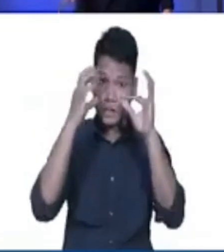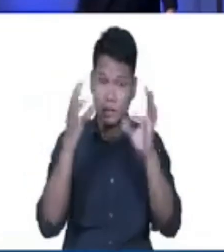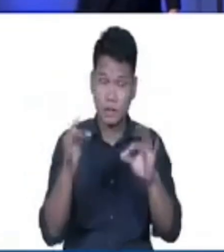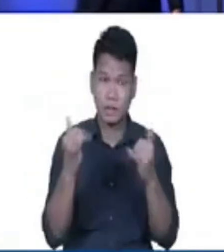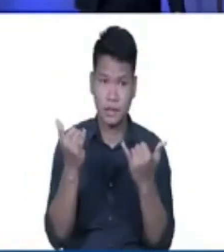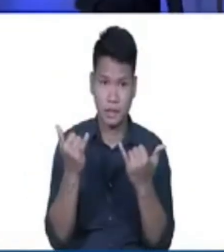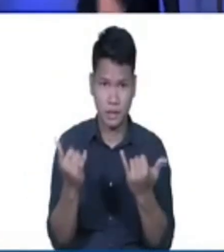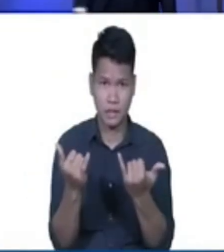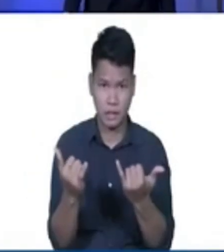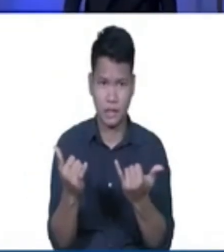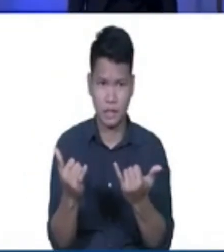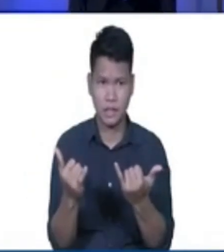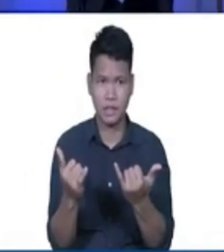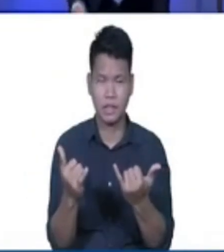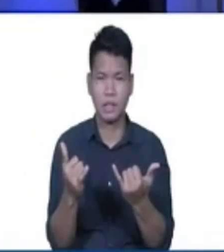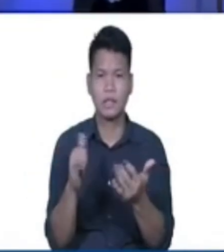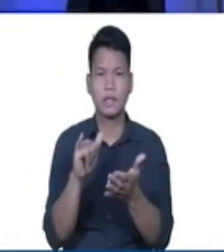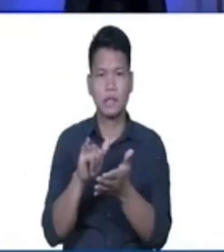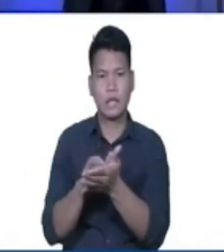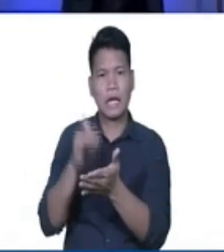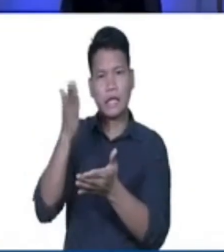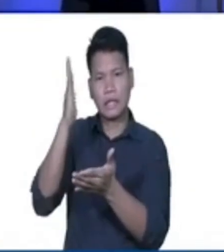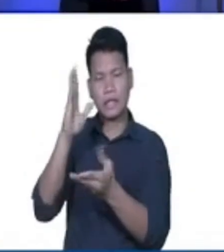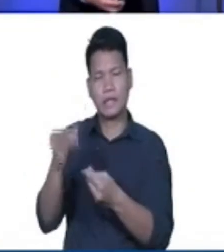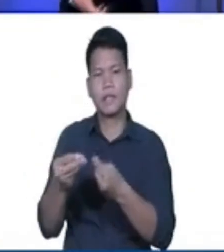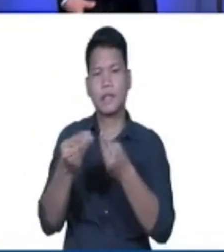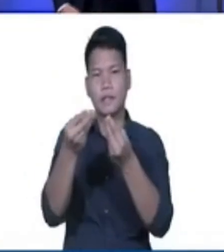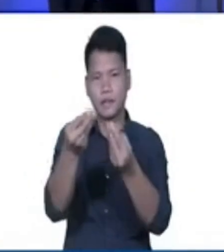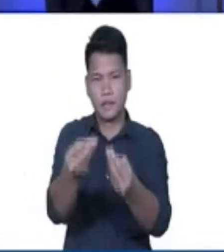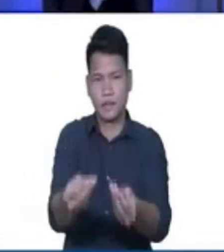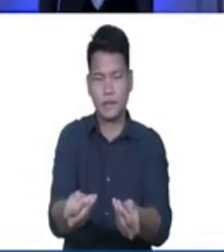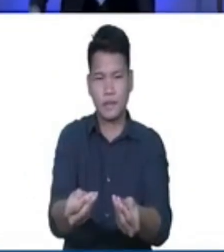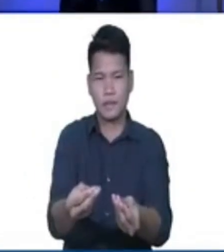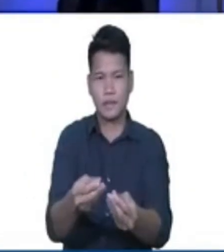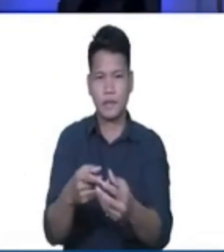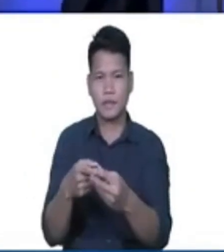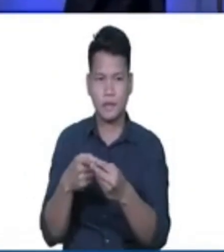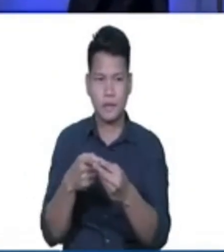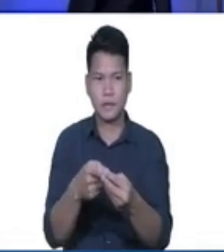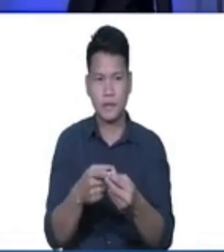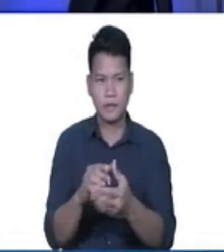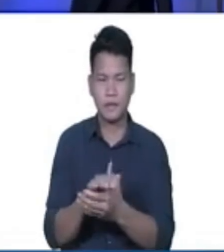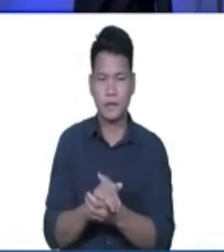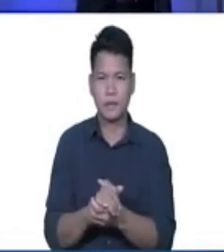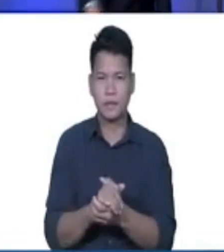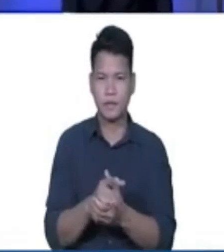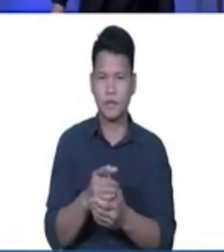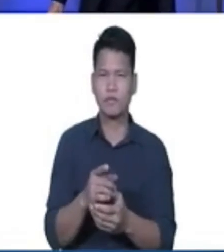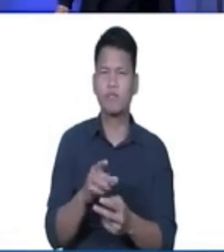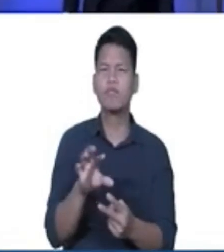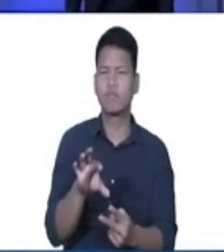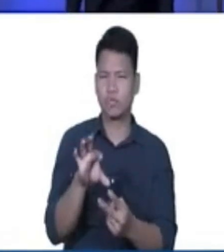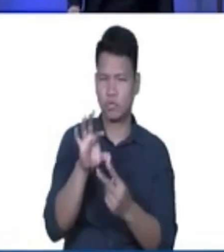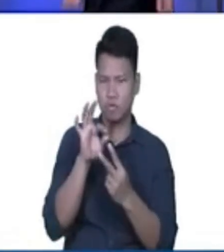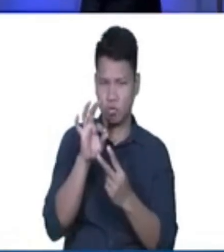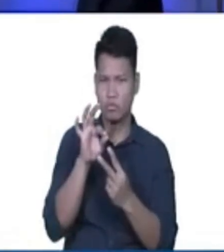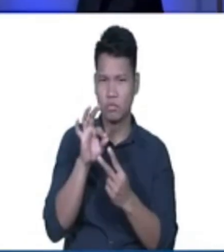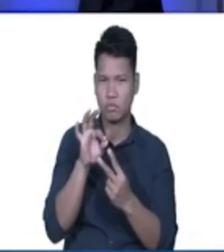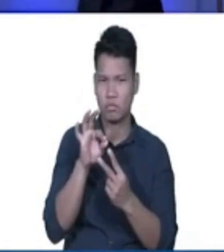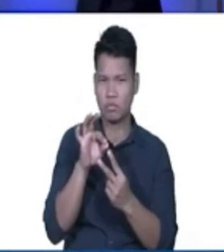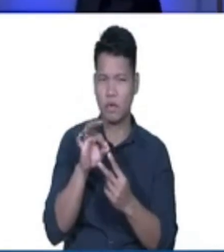ngayon that up what ang Diyos nagbigay sa atin ng guidance ang sabi po niya choose life